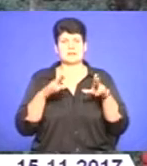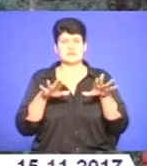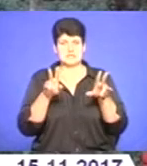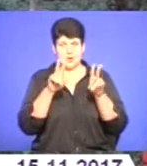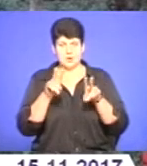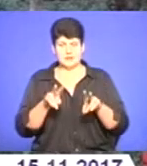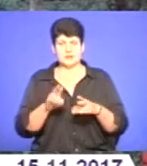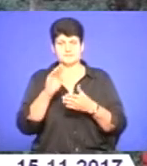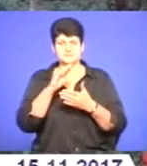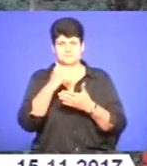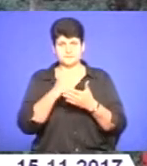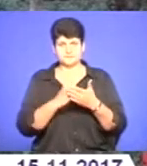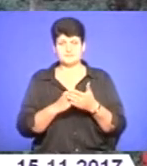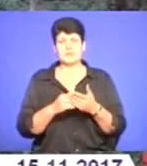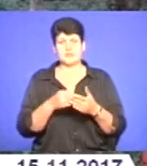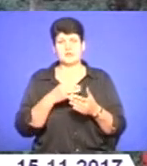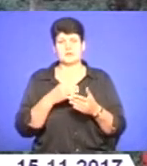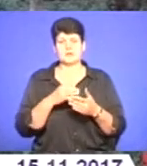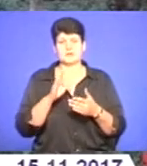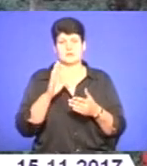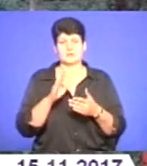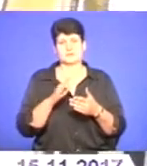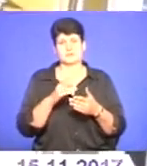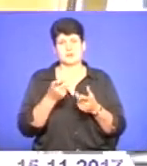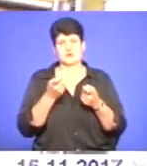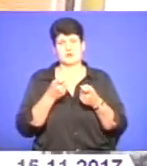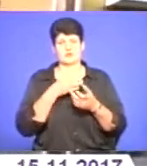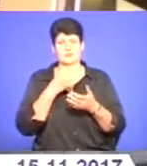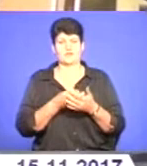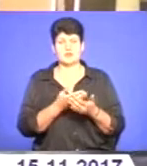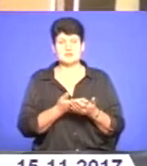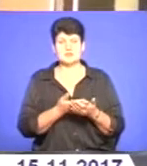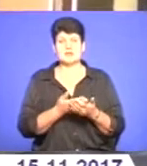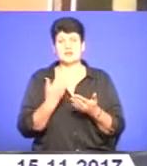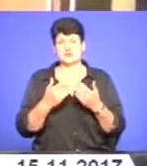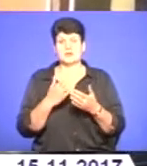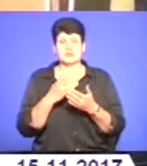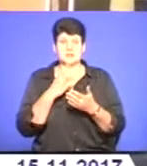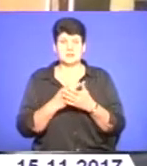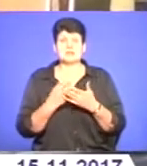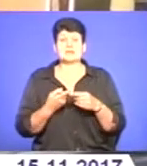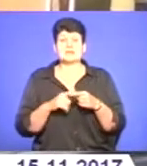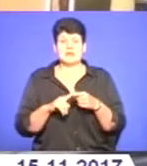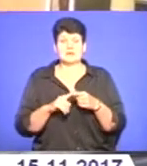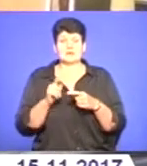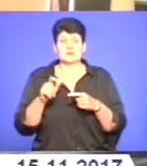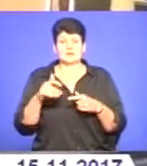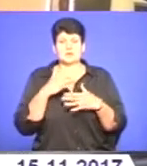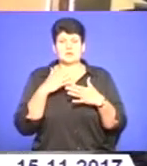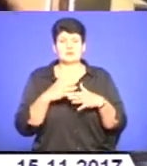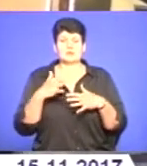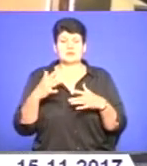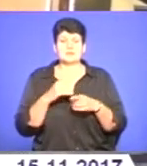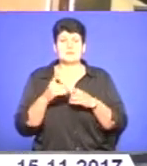оглядають, складають протокол, притягають дану особу до відповідальності. Отож, якщо ви стикнулися з тим, що мешканець багатоповерхівки самовільно